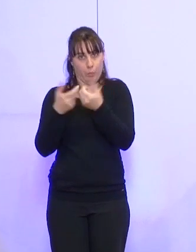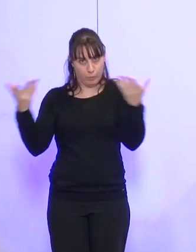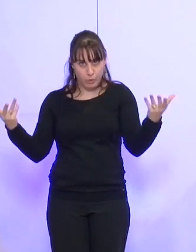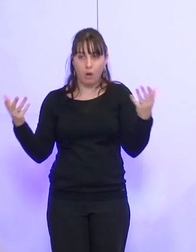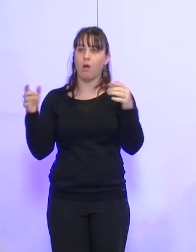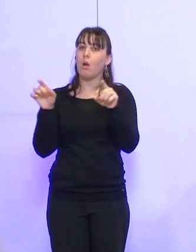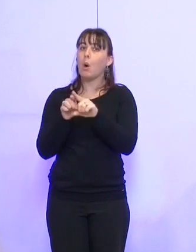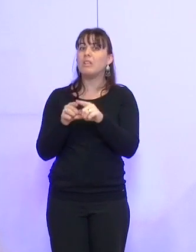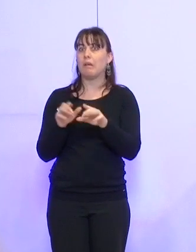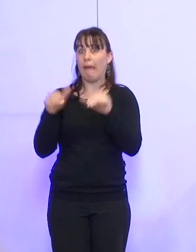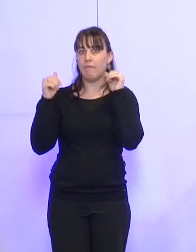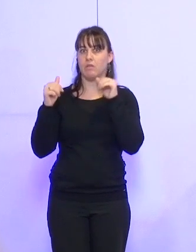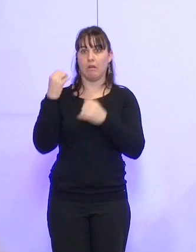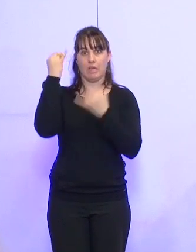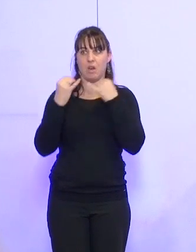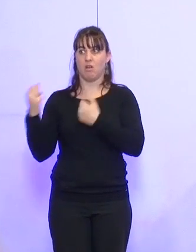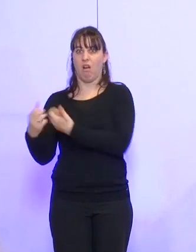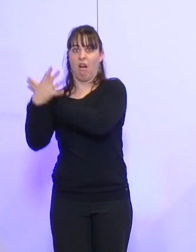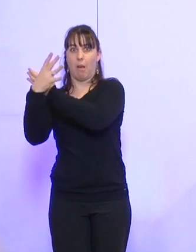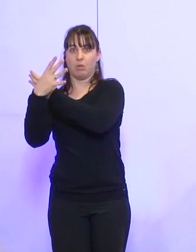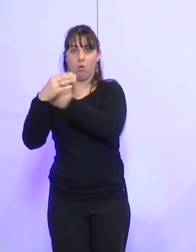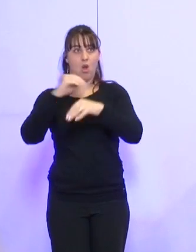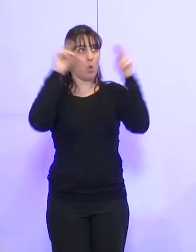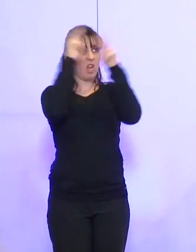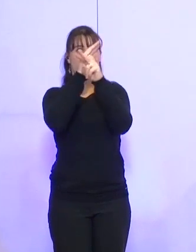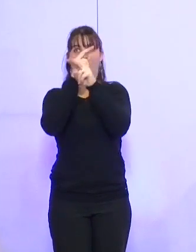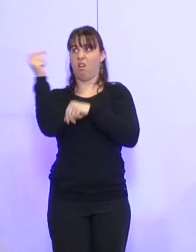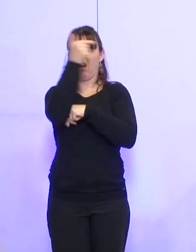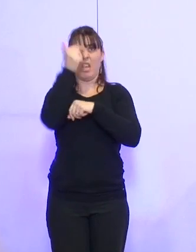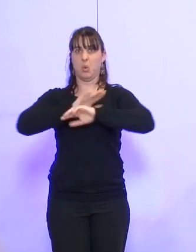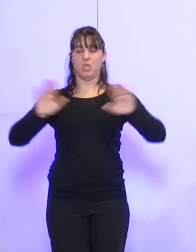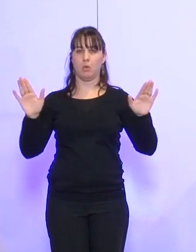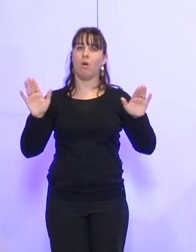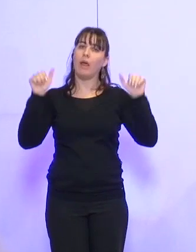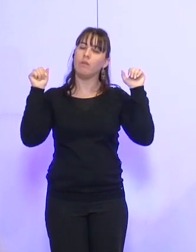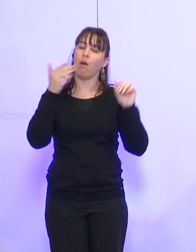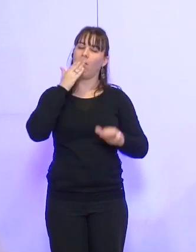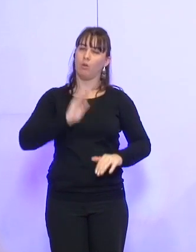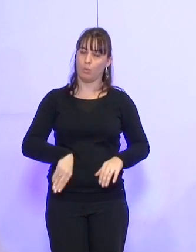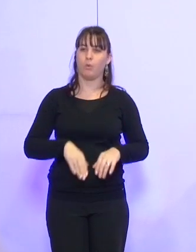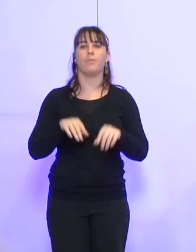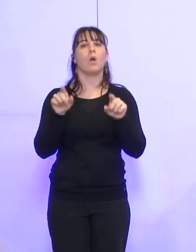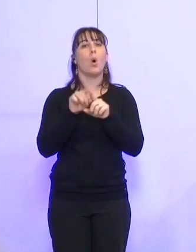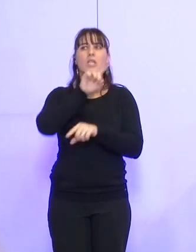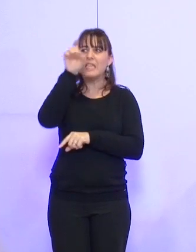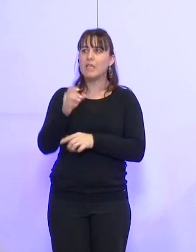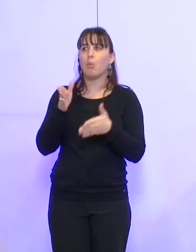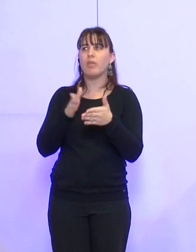ce qui aurait été un tête-à-tête entre la métro et le Conseil général. Juste une question qui n'a pas de rapport direct, quoique,